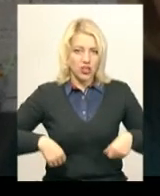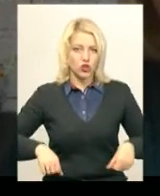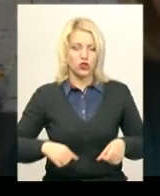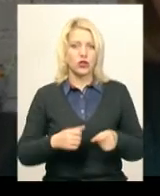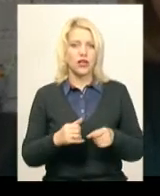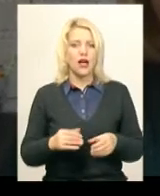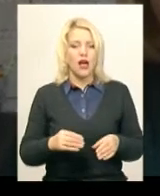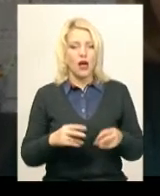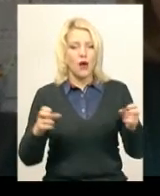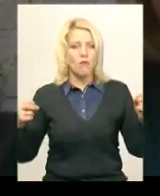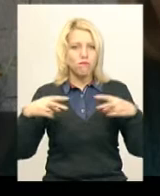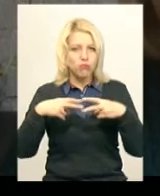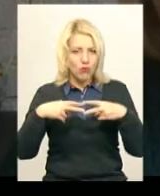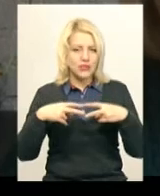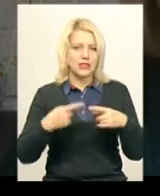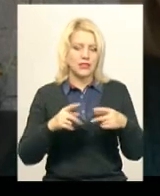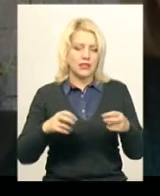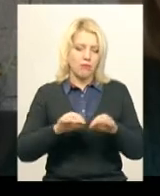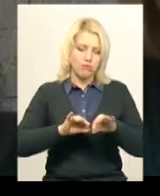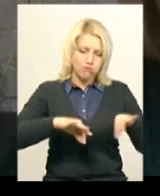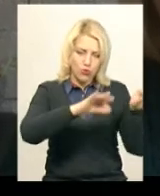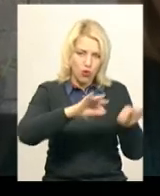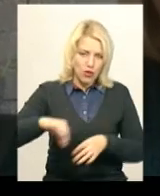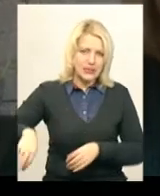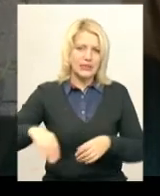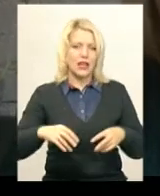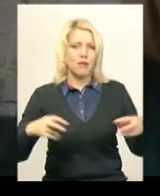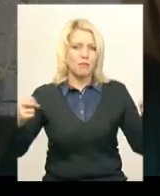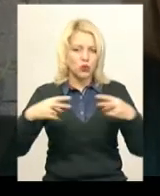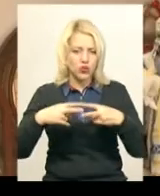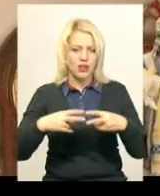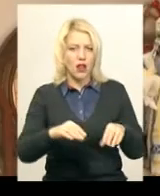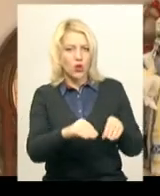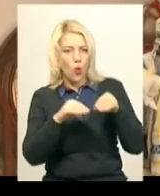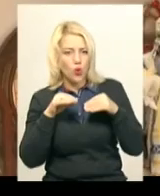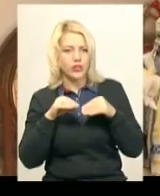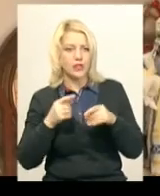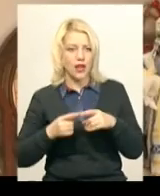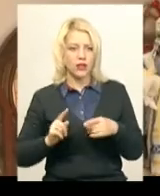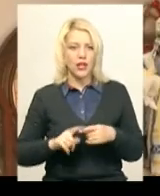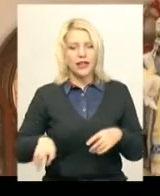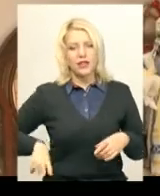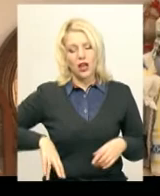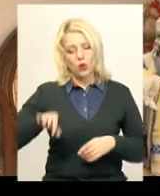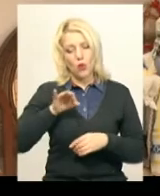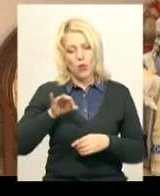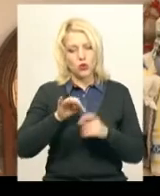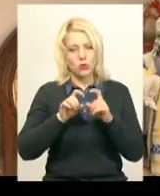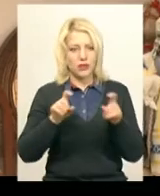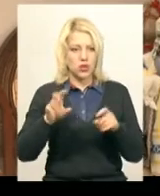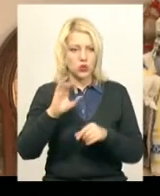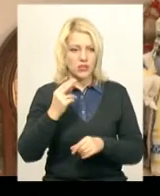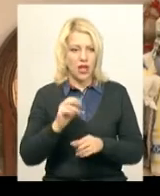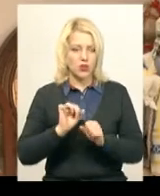постільна принадлежність – це простень, підодіяльник, одіяло. Директор обласного департаменту соціального захисту